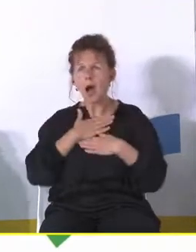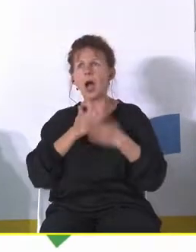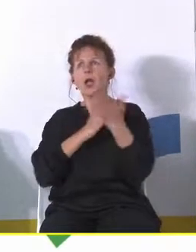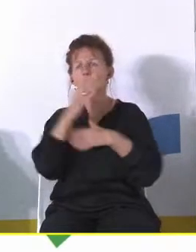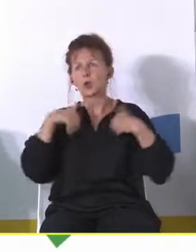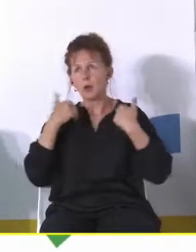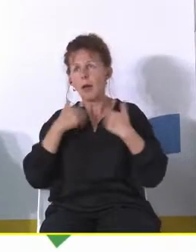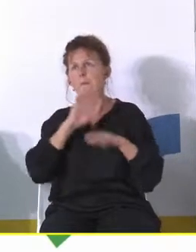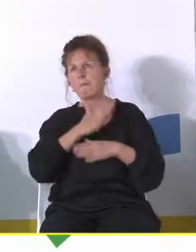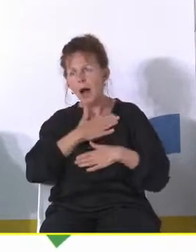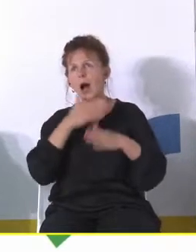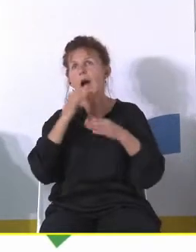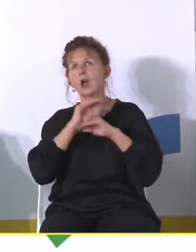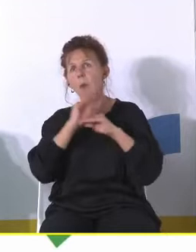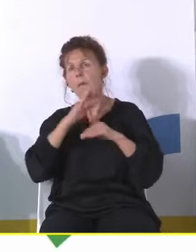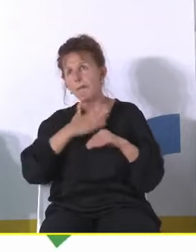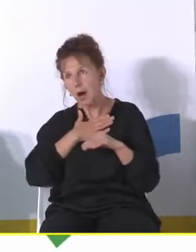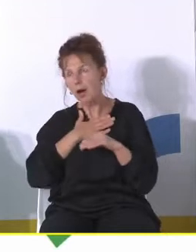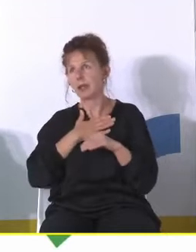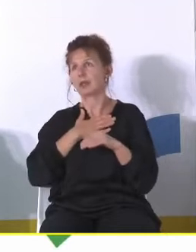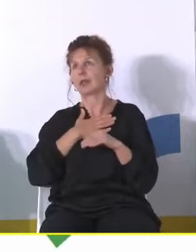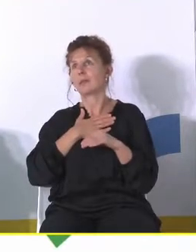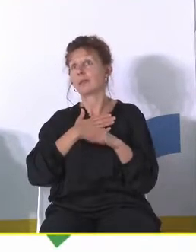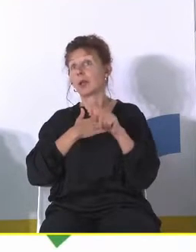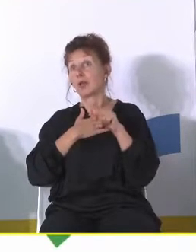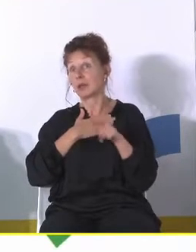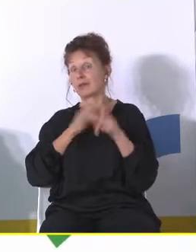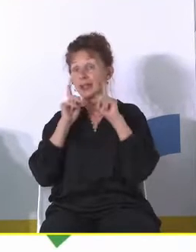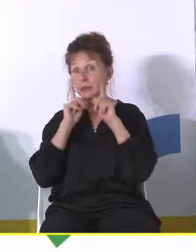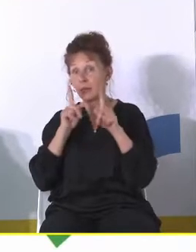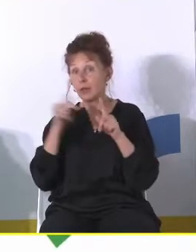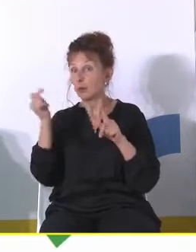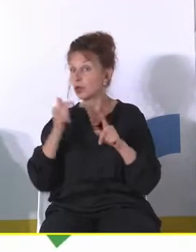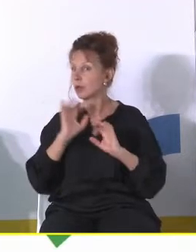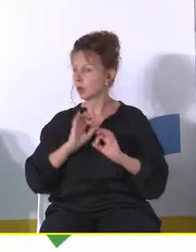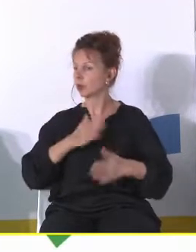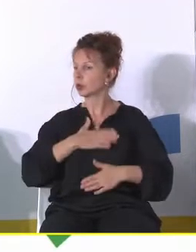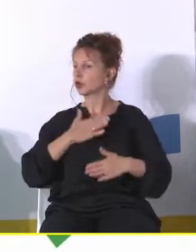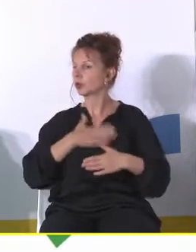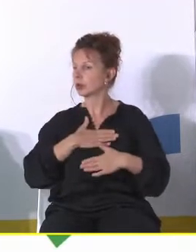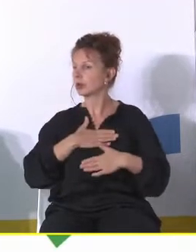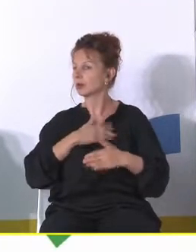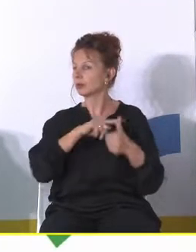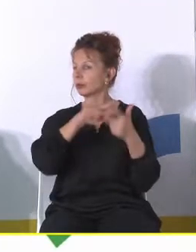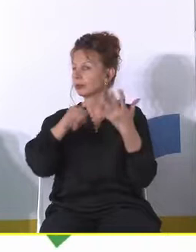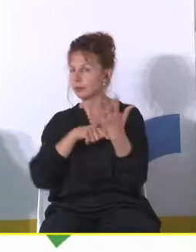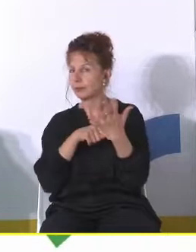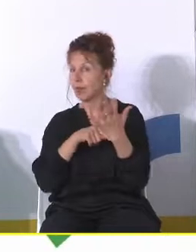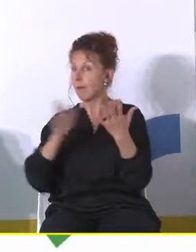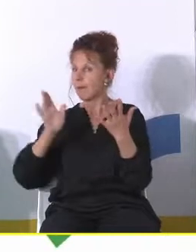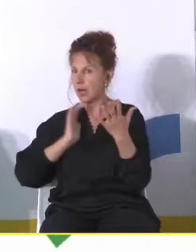zdrowia, że jest edukacja, to generalnie rzecz biorąc musimy się tam dobrze czuć i musimy się tam czuć